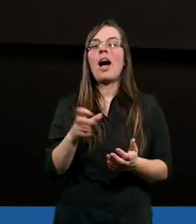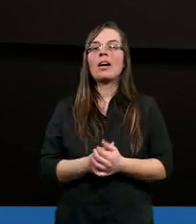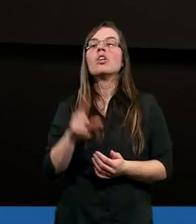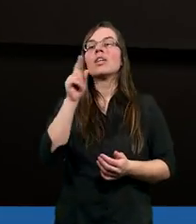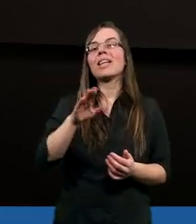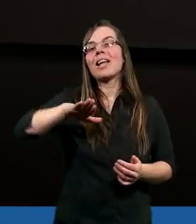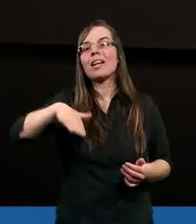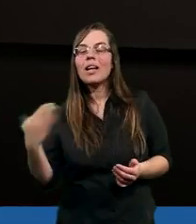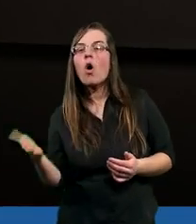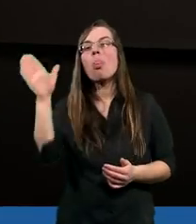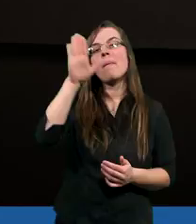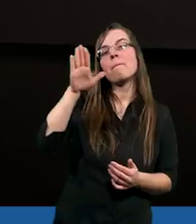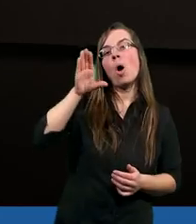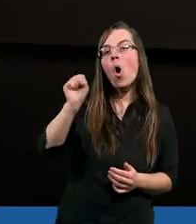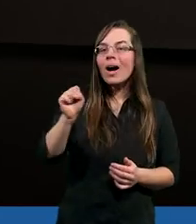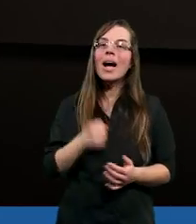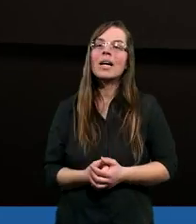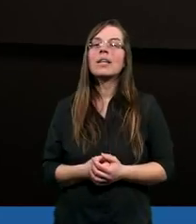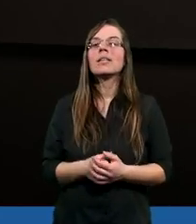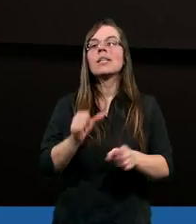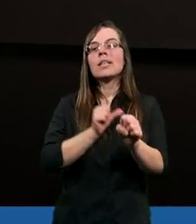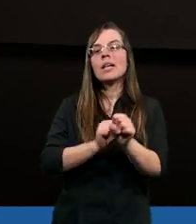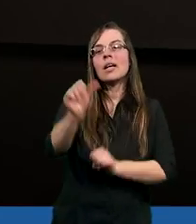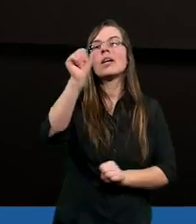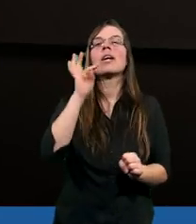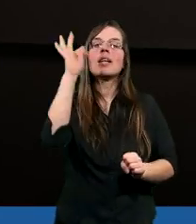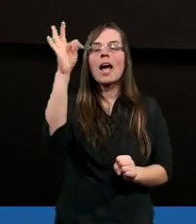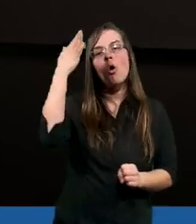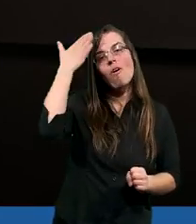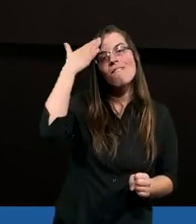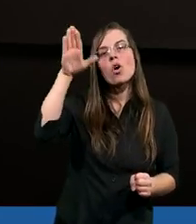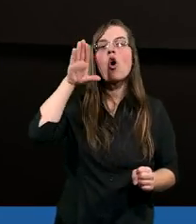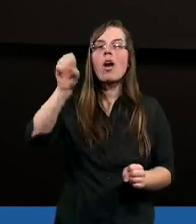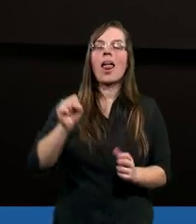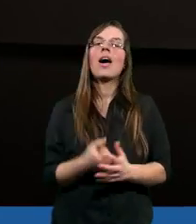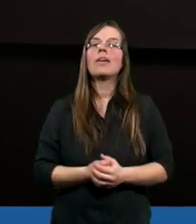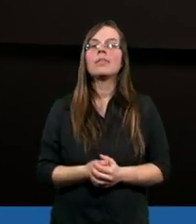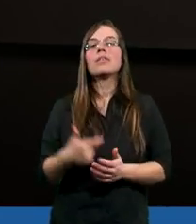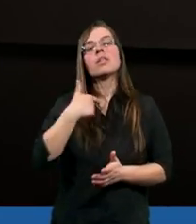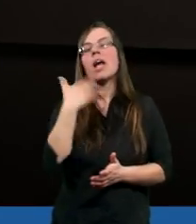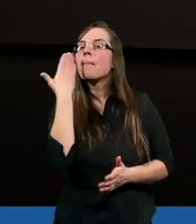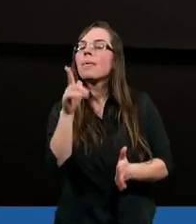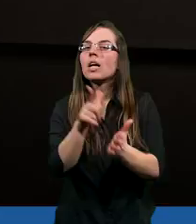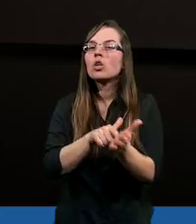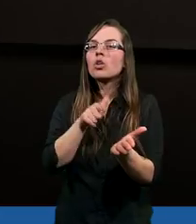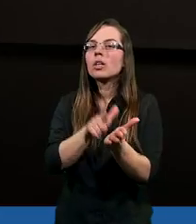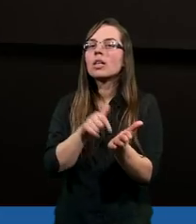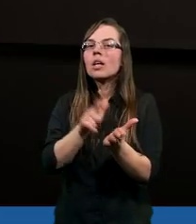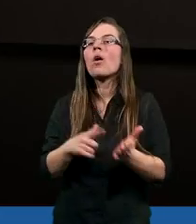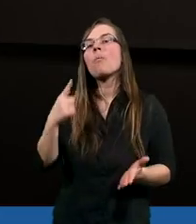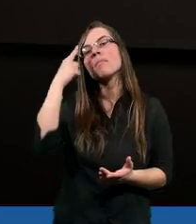Ze strony Boga jest Jego wola. Ja bardzo często